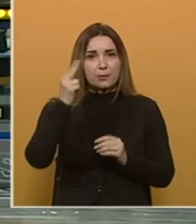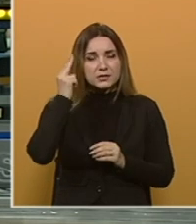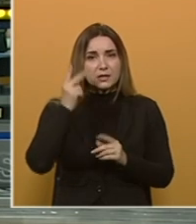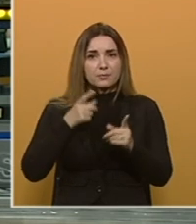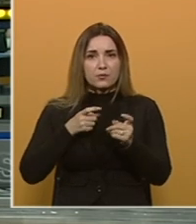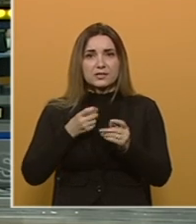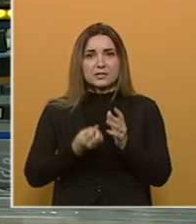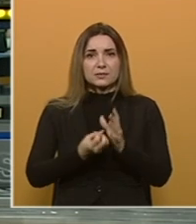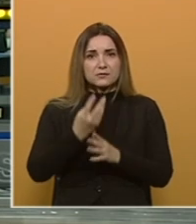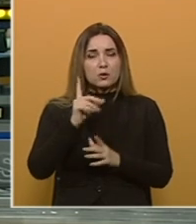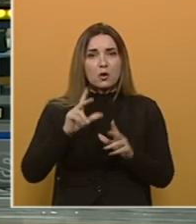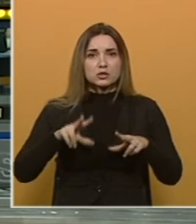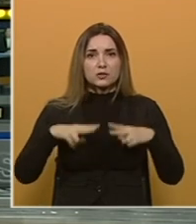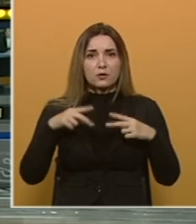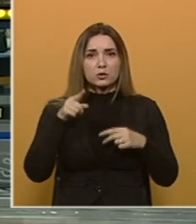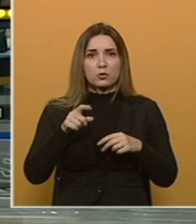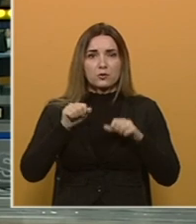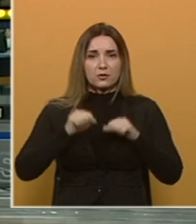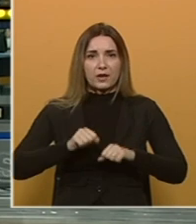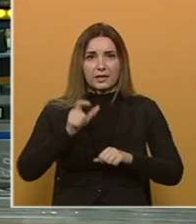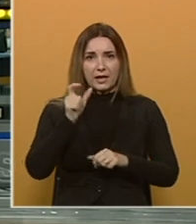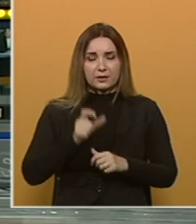povijesnim izvorima o životu ovog vladara.